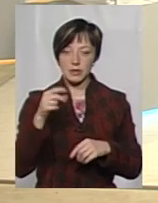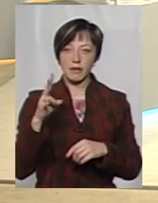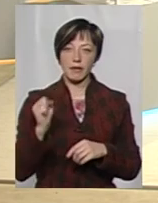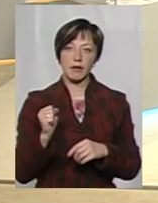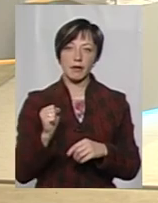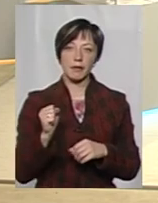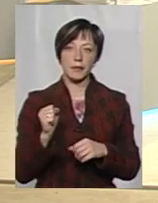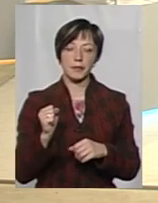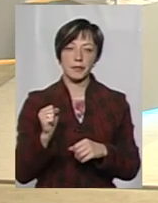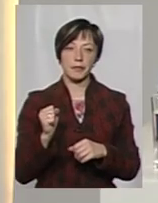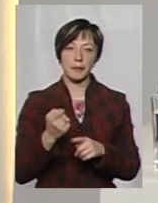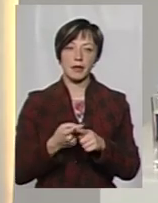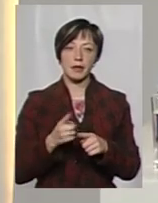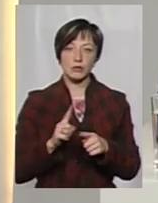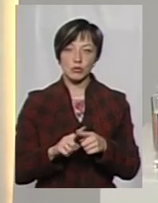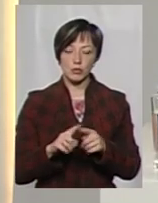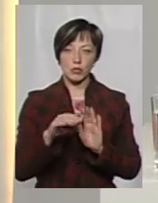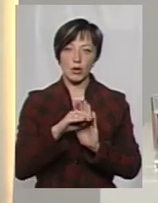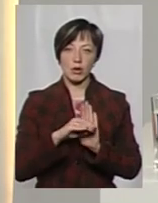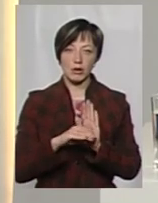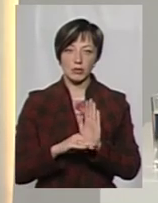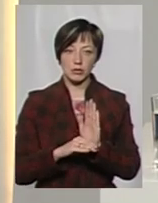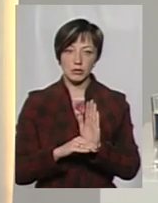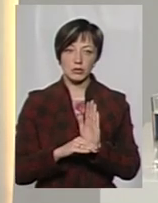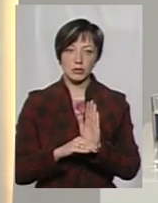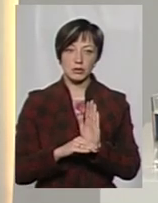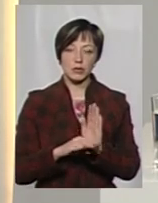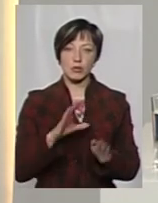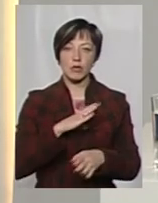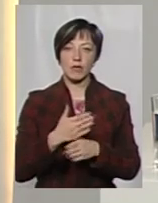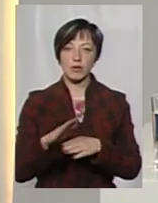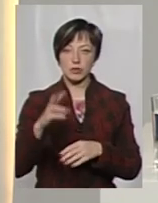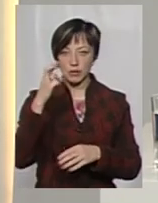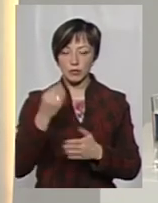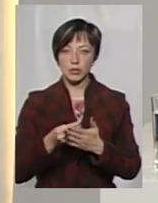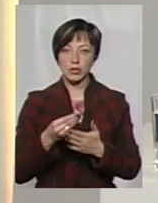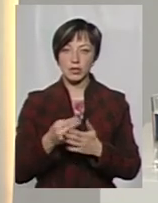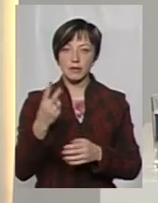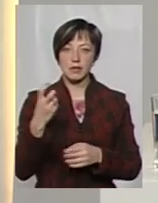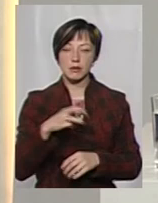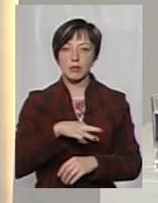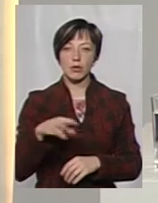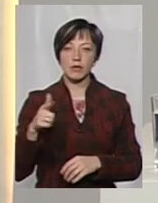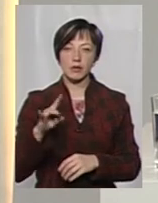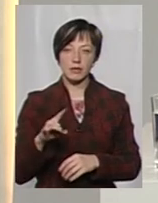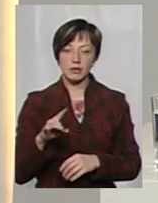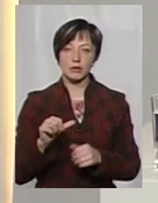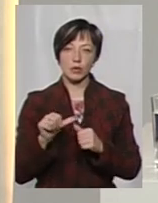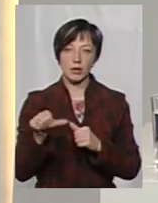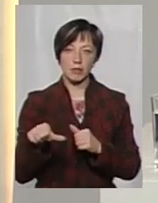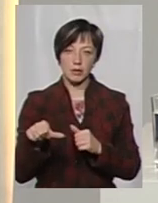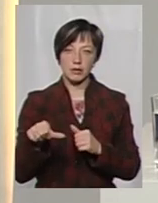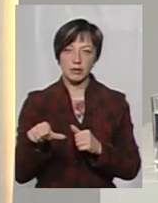цілі, на програму було виділено з державного бюджету 200 млн грн, і, зокрема,